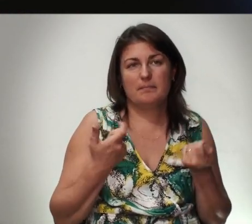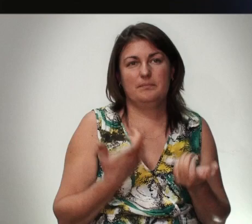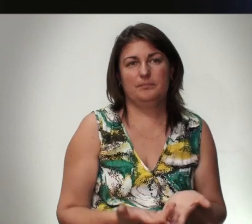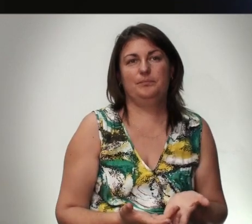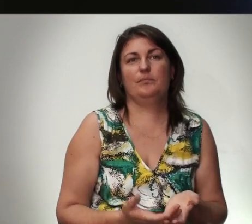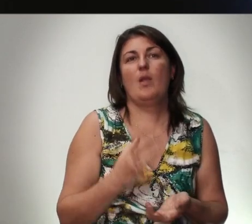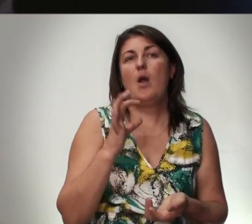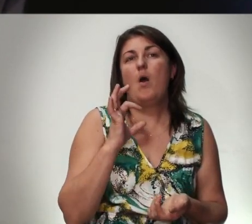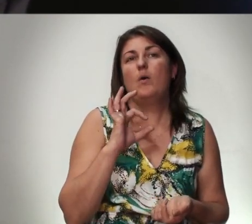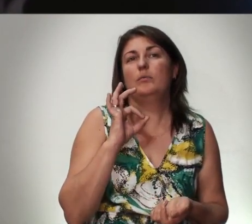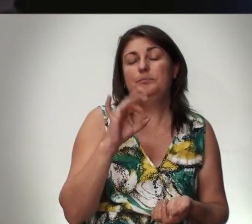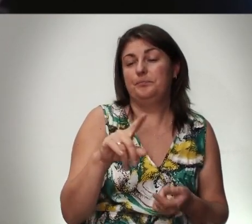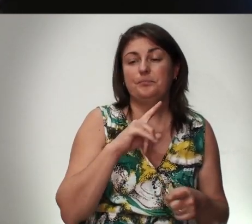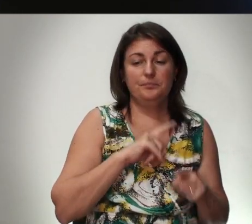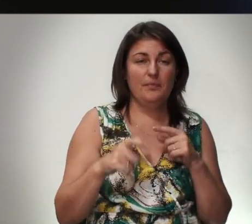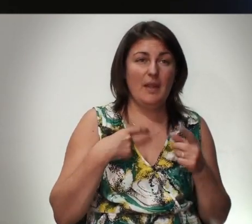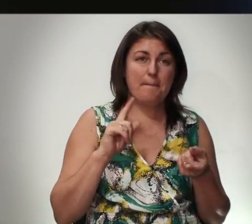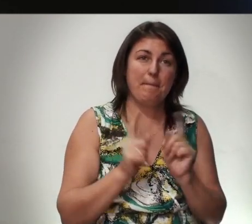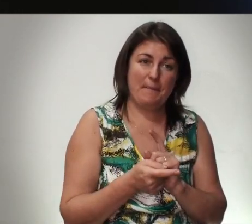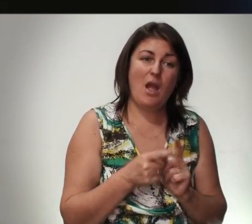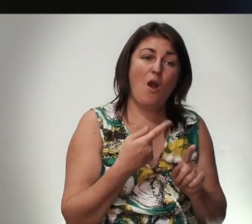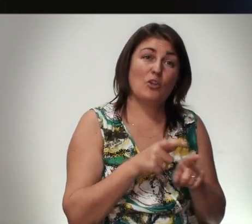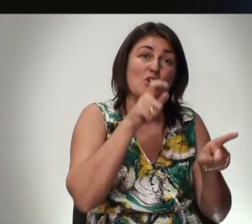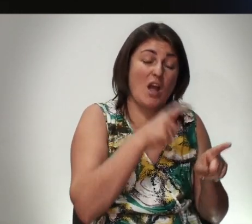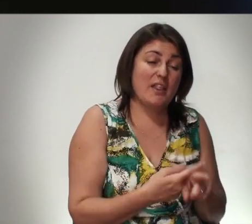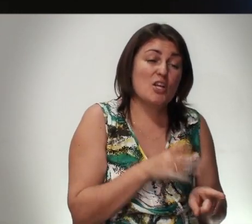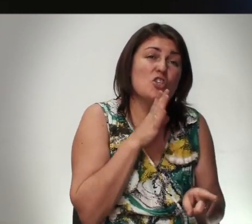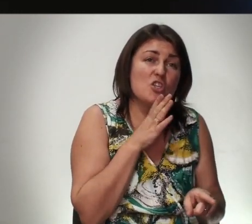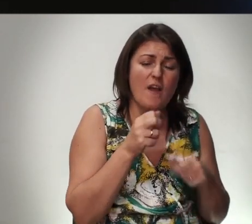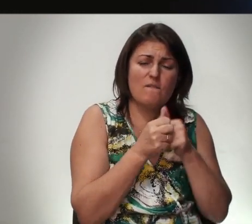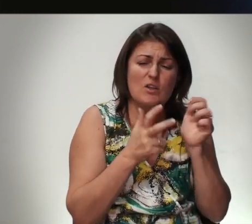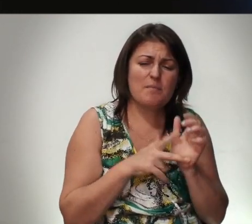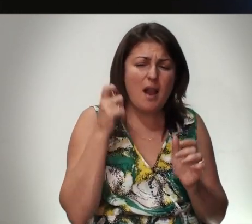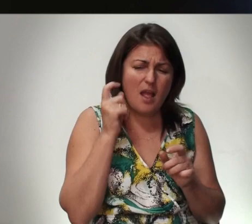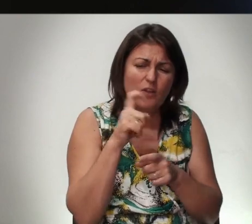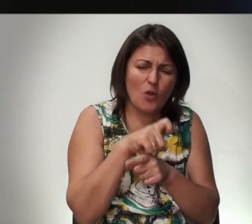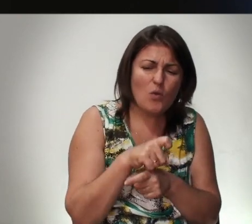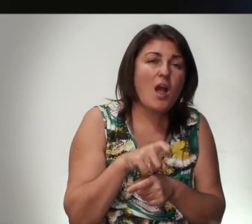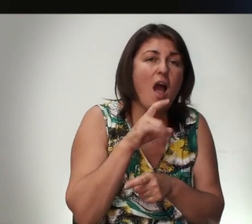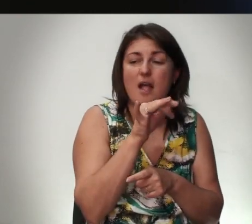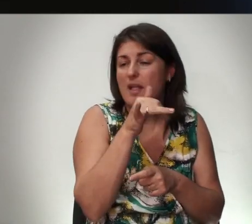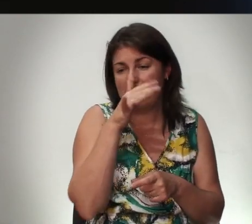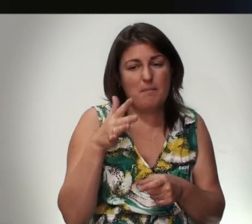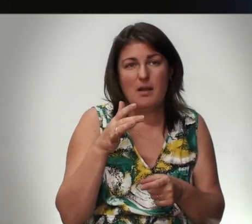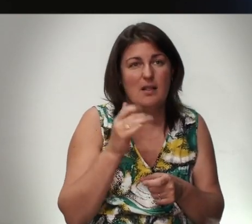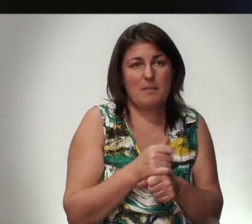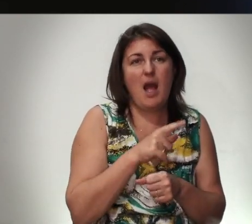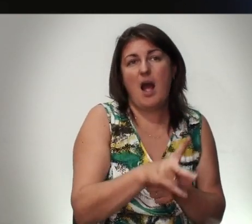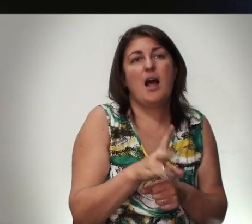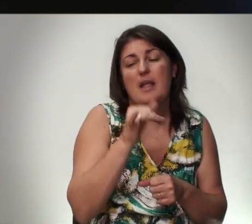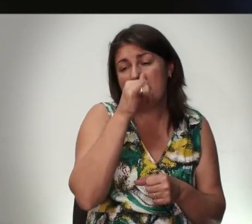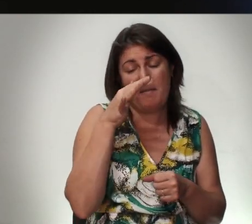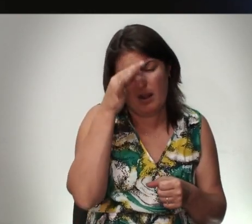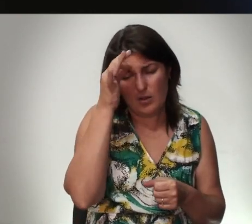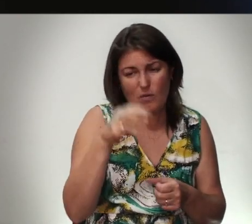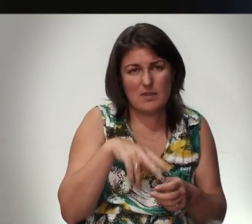Он Бы С охотой Поменялся Вот Этот Человек Эта Женщина 18 Лет Скорченная Она Не Могла Реботать Она Не Могла